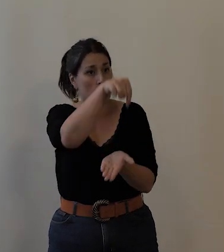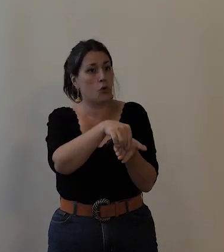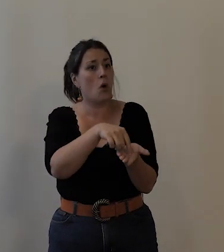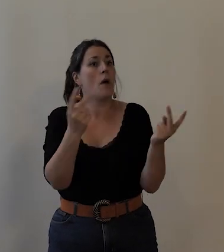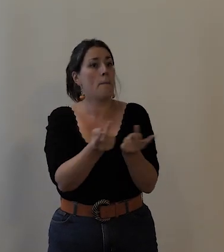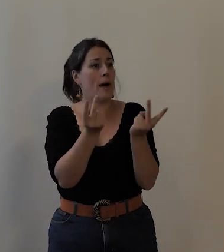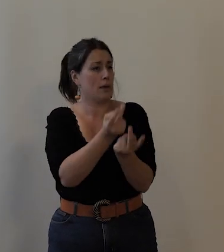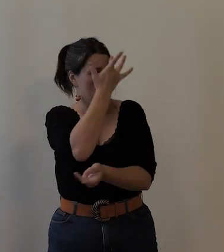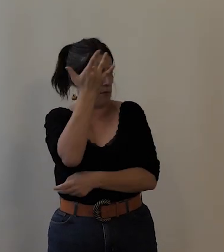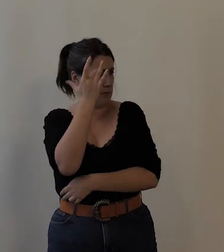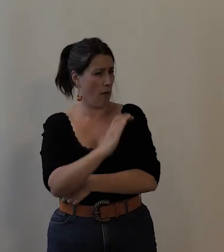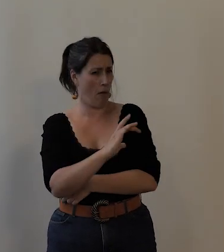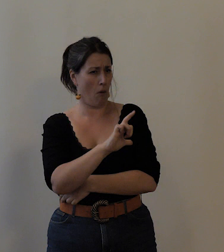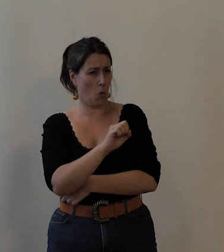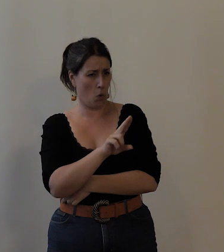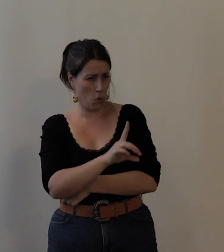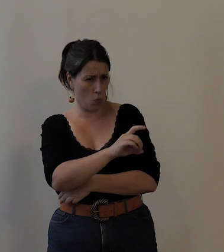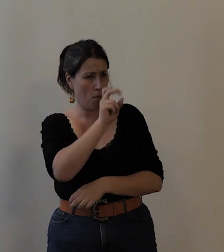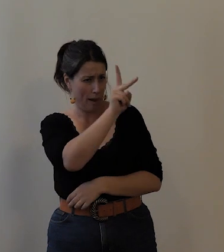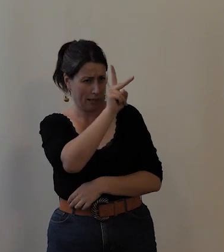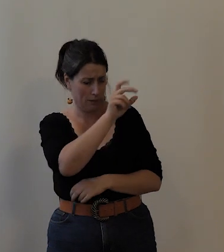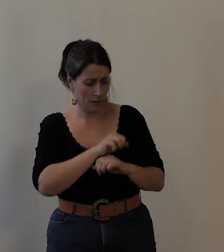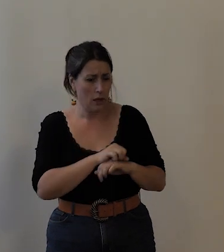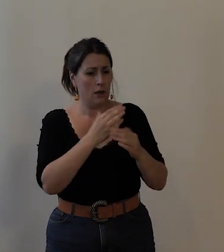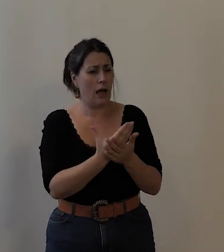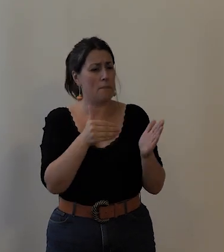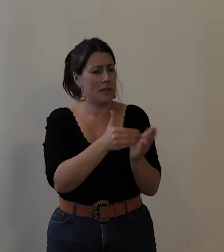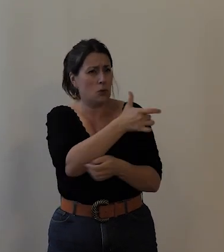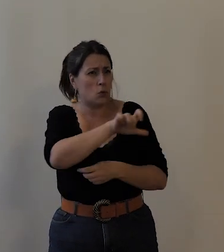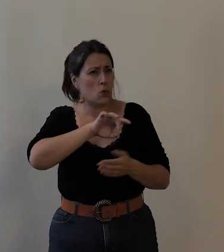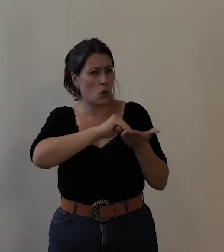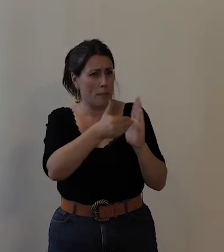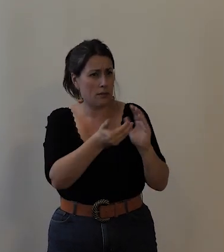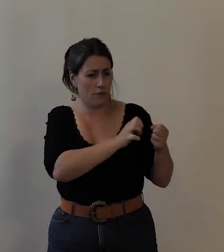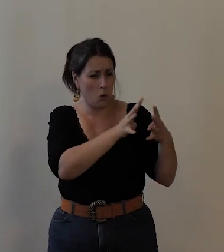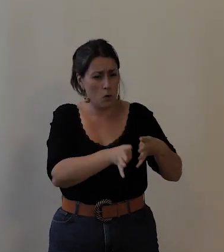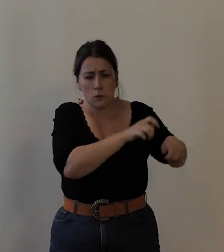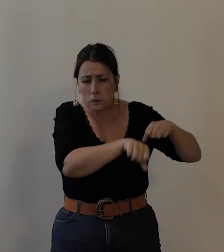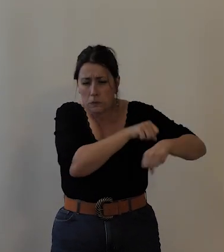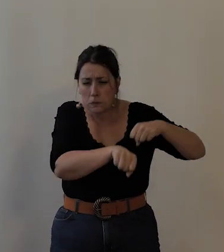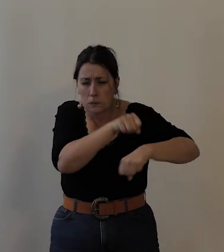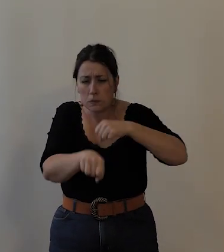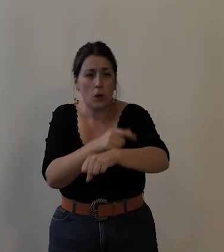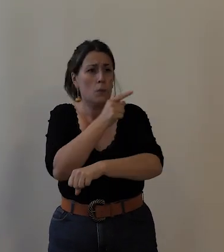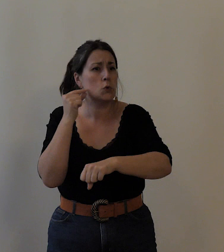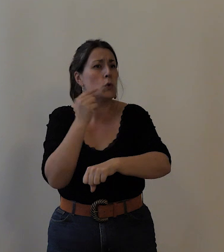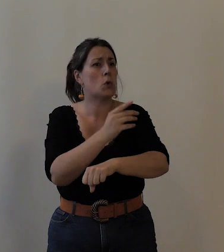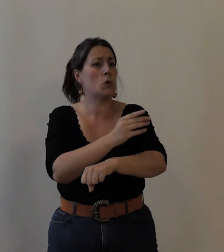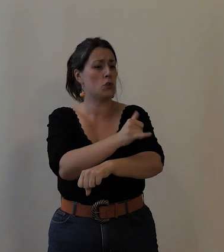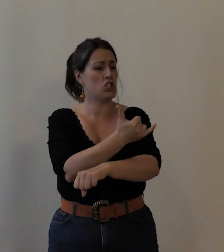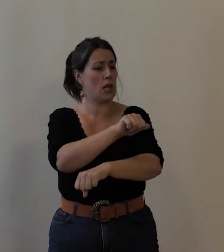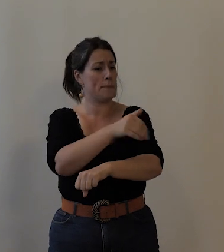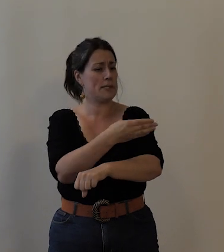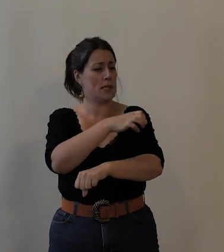course courue sur 1200 mètres, qui a été gagnée par un anglais, James Moore. Et un an